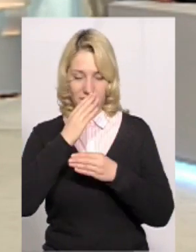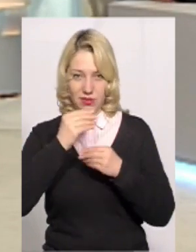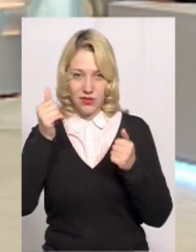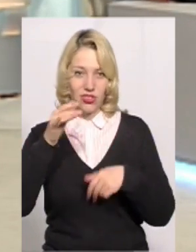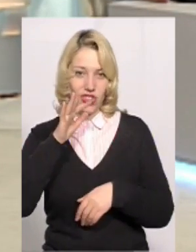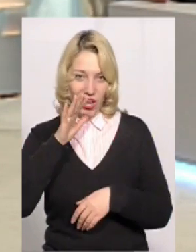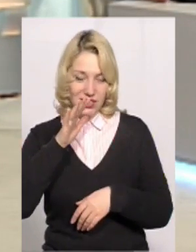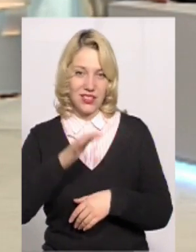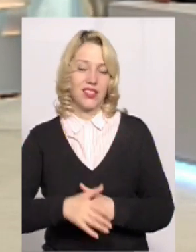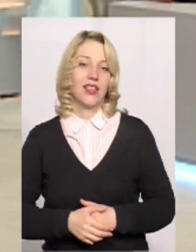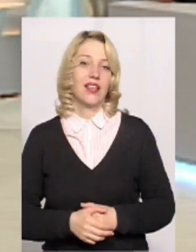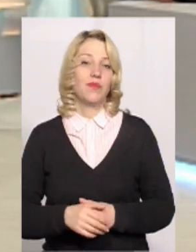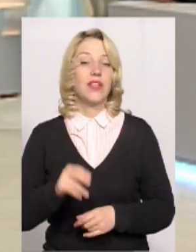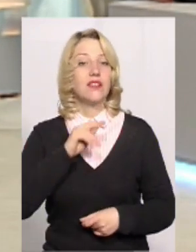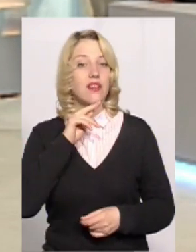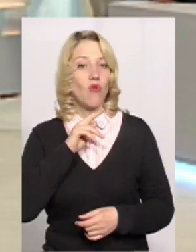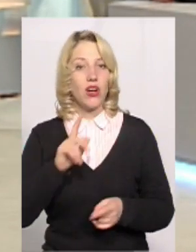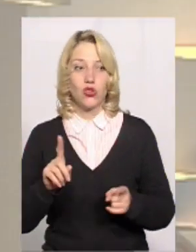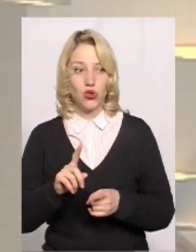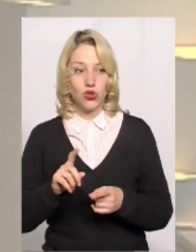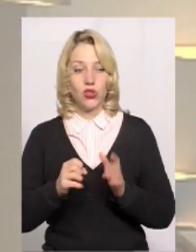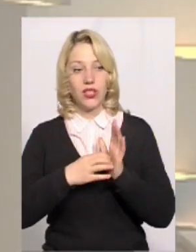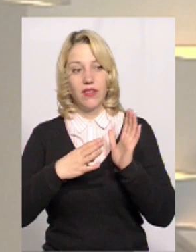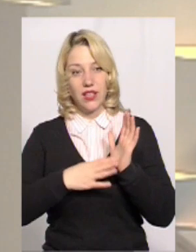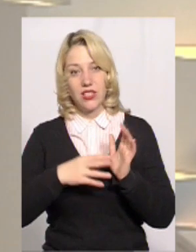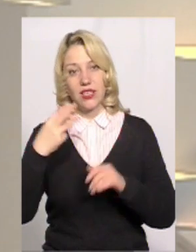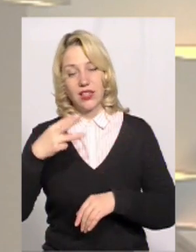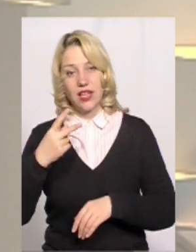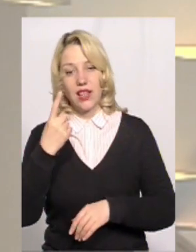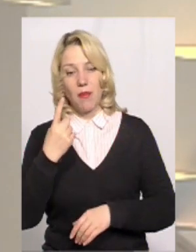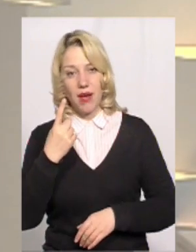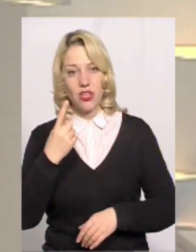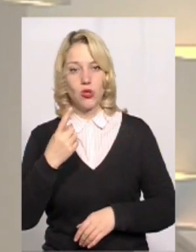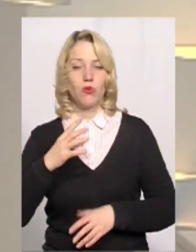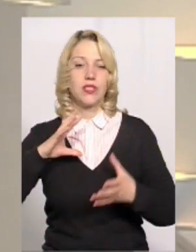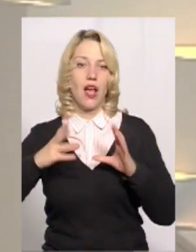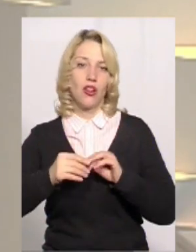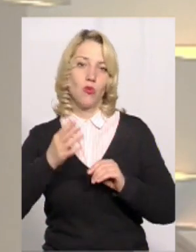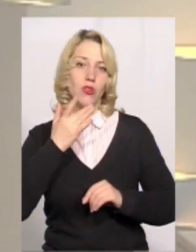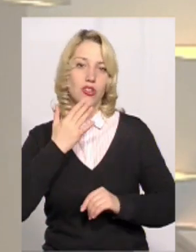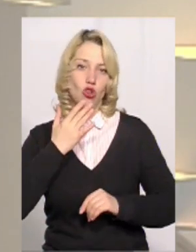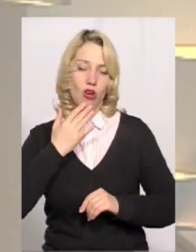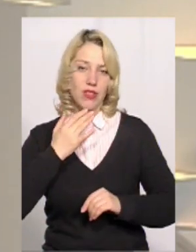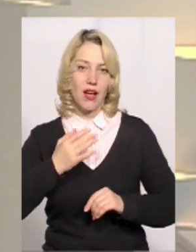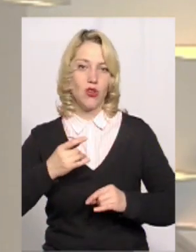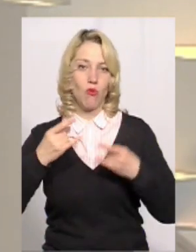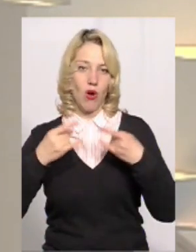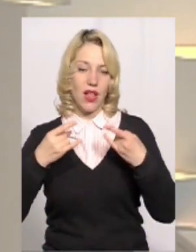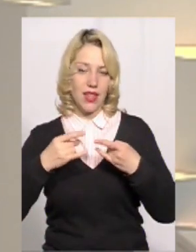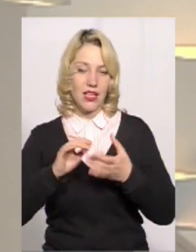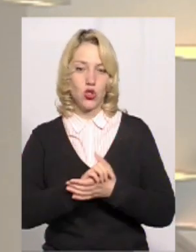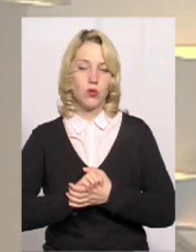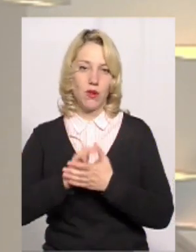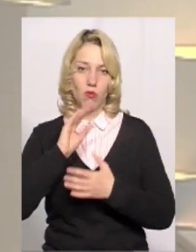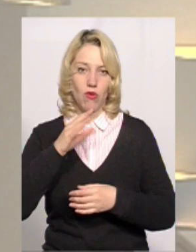збіг час. І зауважу, що з 19.30 на першому загальнонаціональному каналі Суспільного мовлення